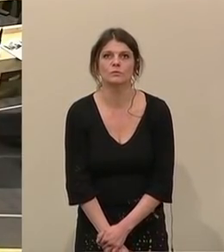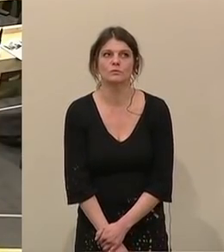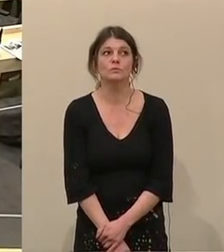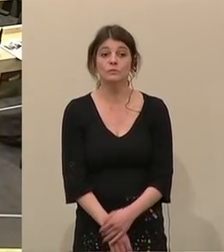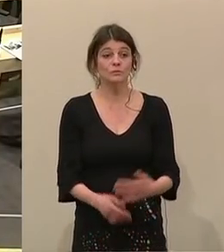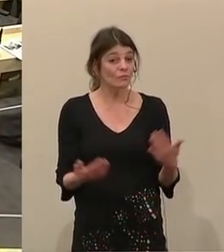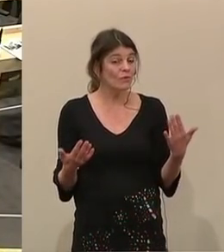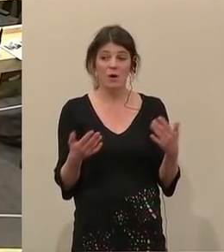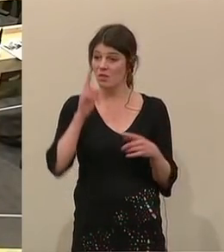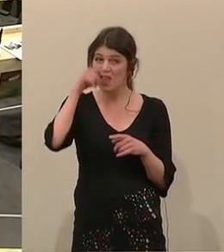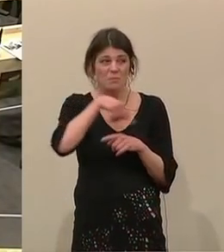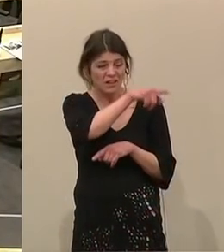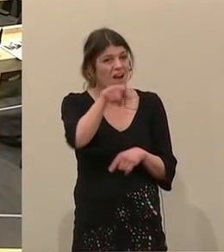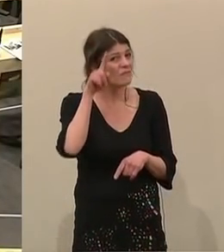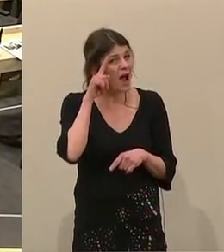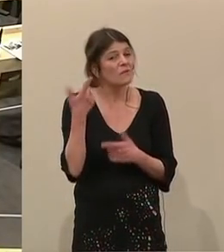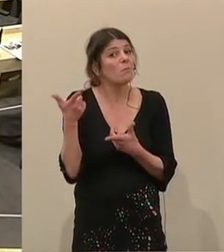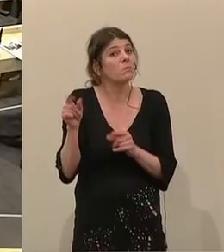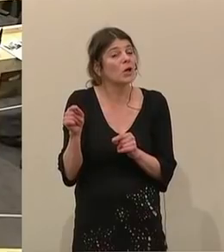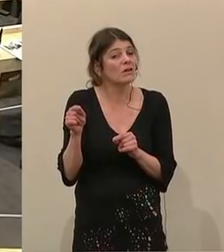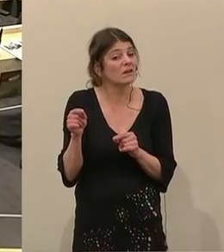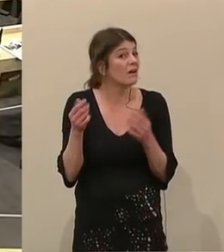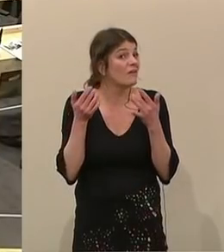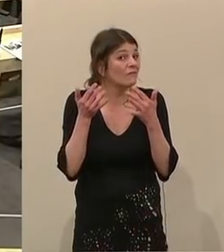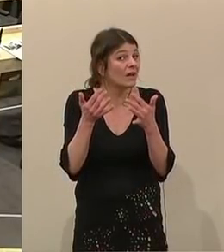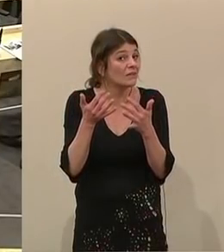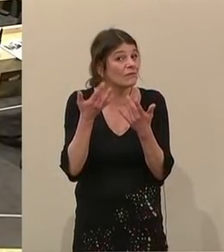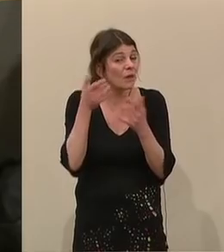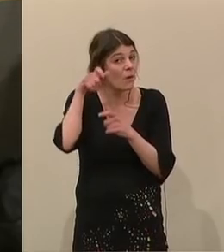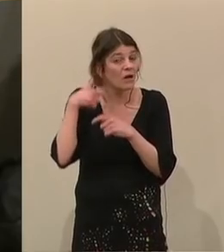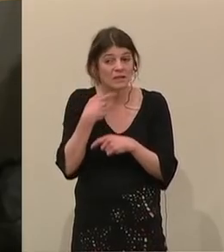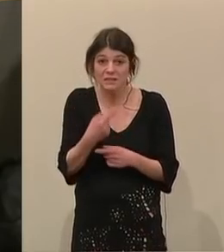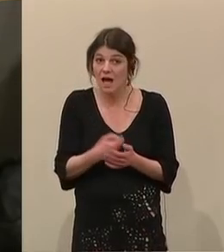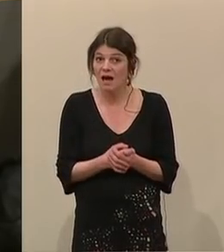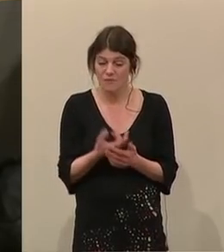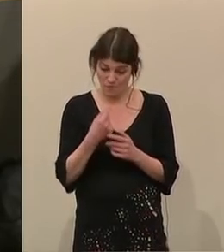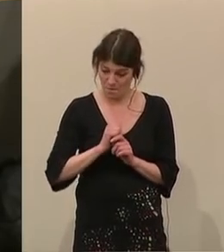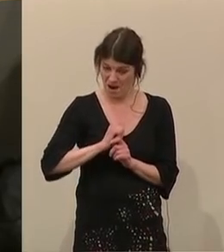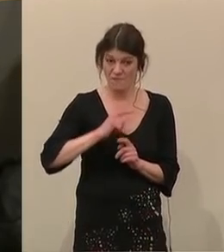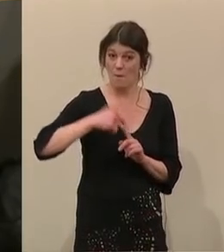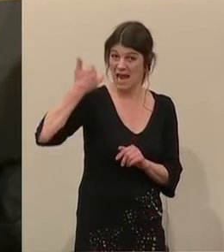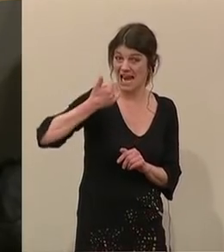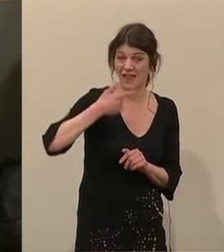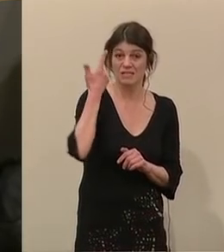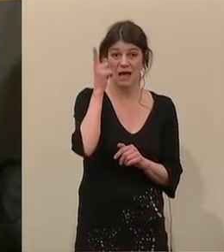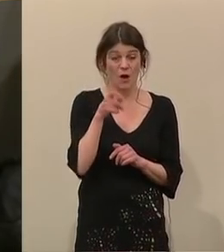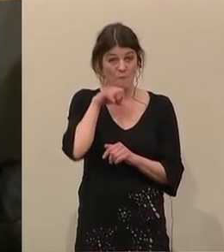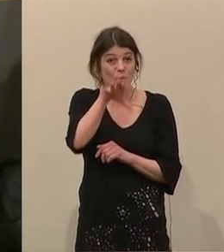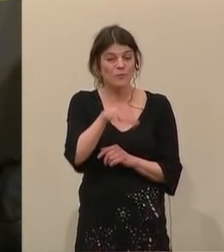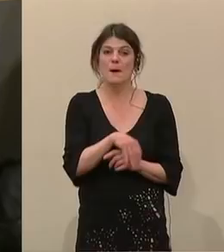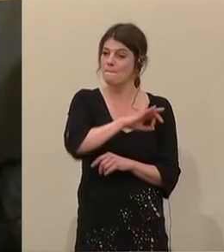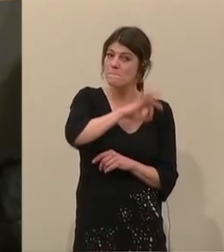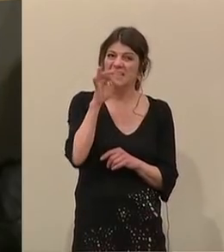Und nur damit Sie eine Ahnung haben, von welcher Größenordnung wir hier reden. Vom Jänner 2015